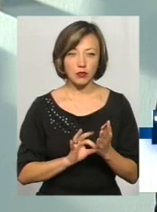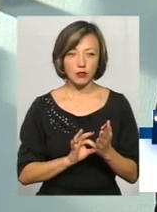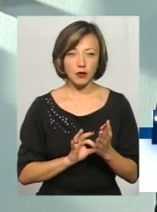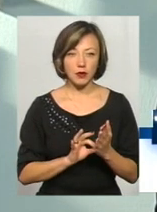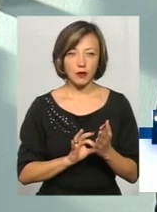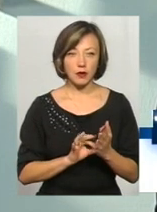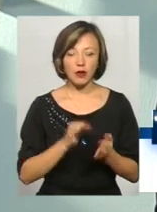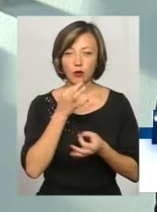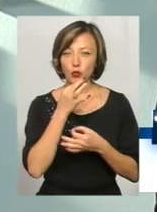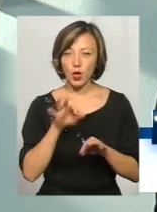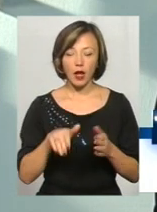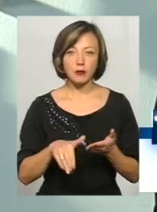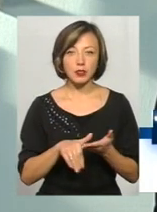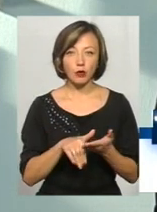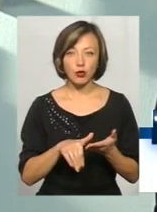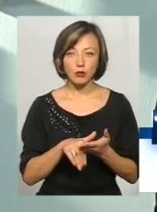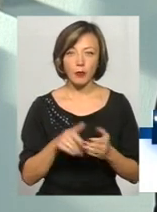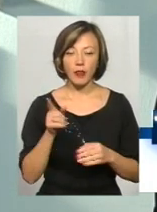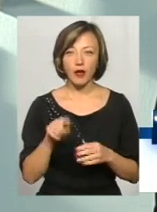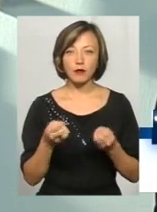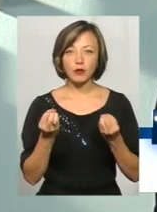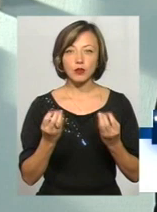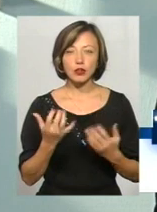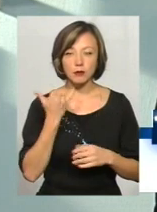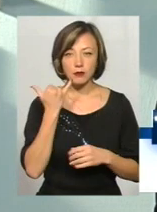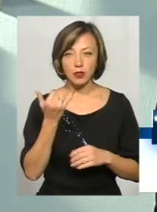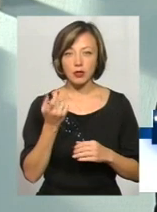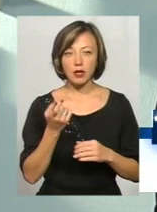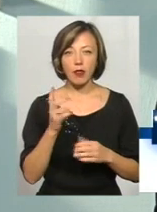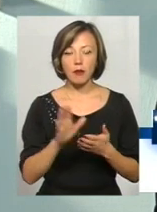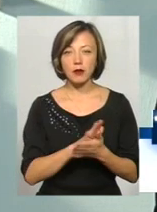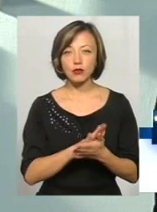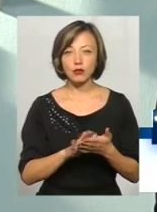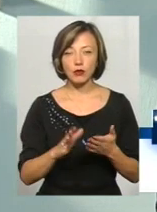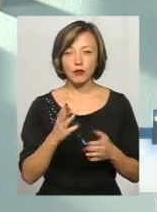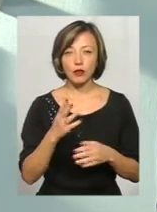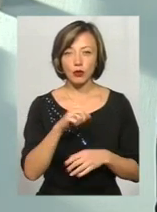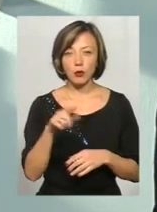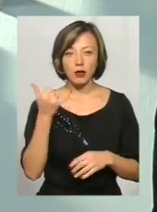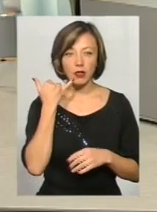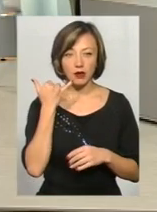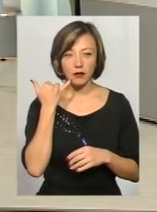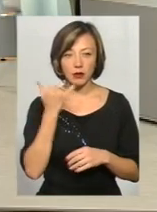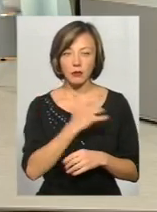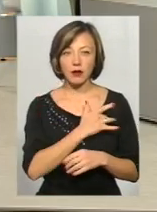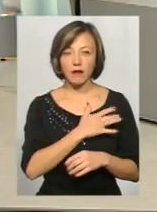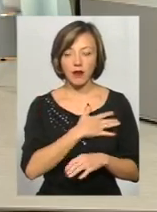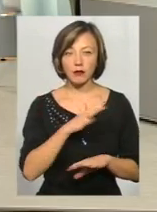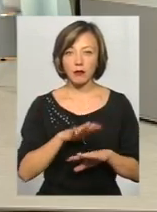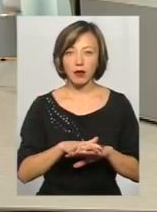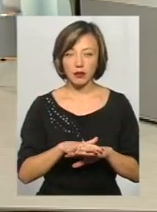Будь-яким способом, найпростіше, звичайно, позвонити за безкоштовний номер телефону, я говорю за приватбанк,